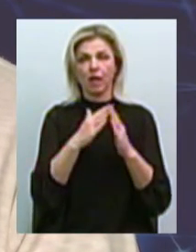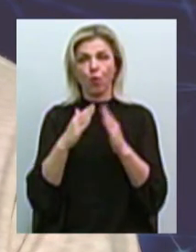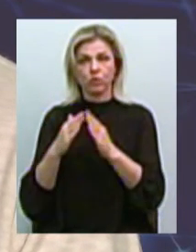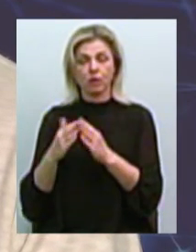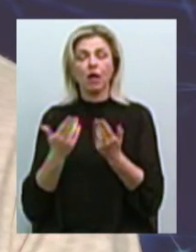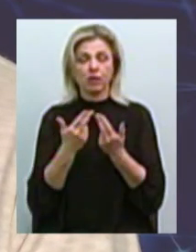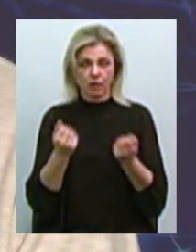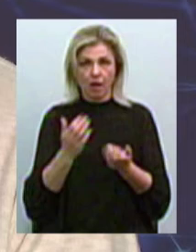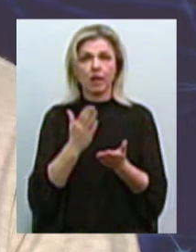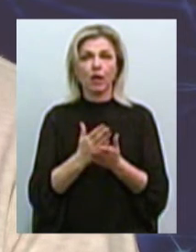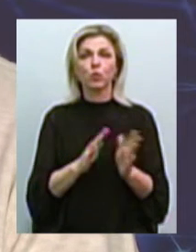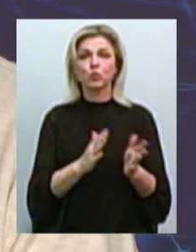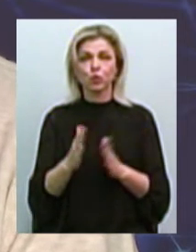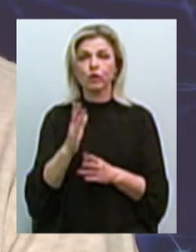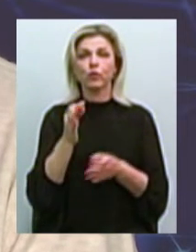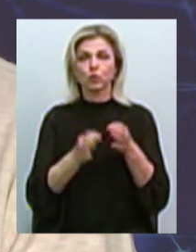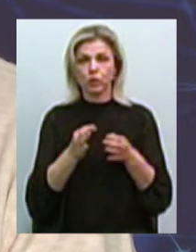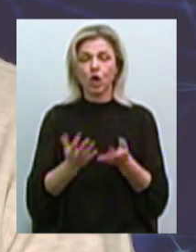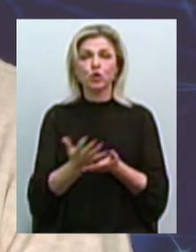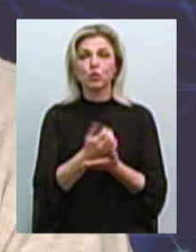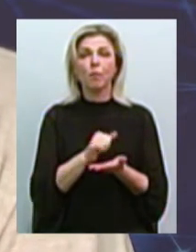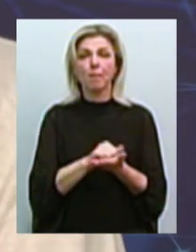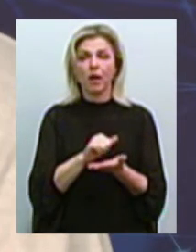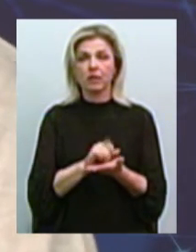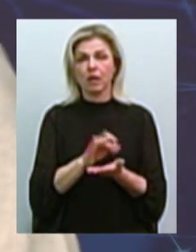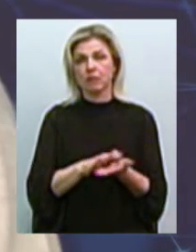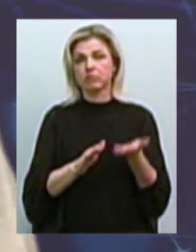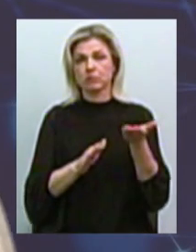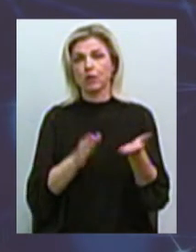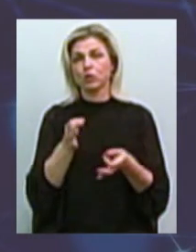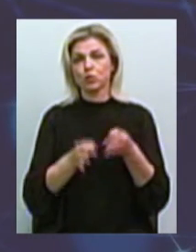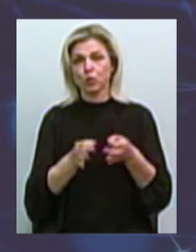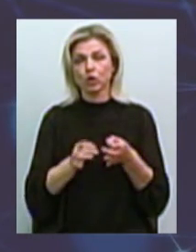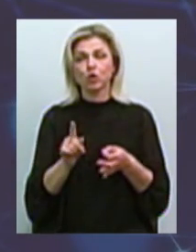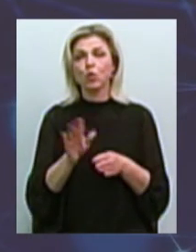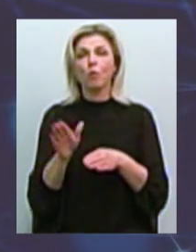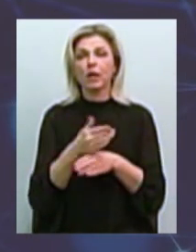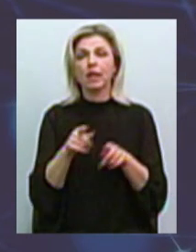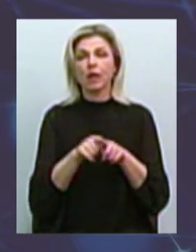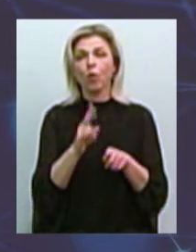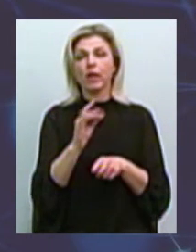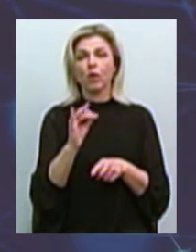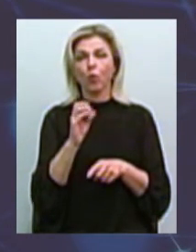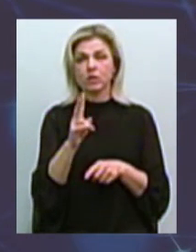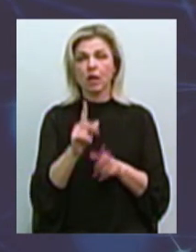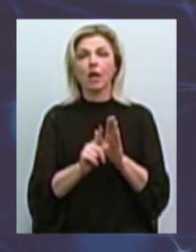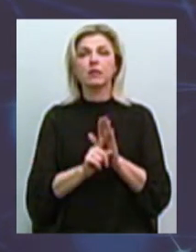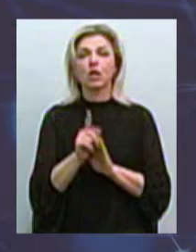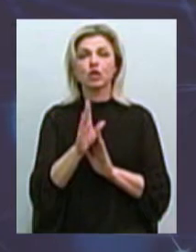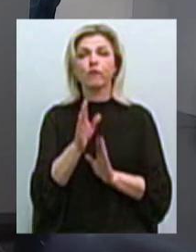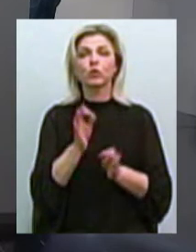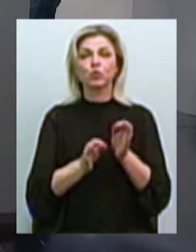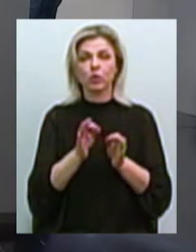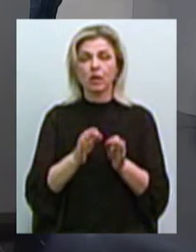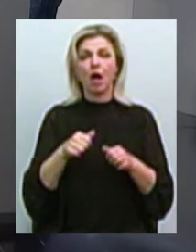суде. То есть собираем материалы и подаем иски в суд, просто чтобы демонтировать такой киоск. в начале в судебном порядке отменить право